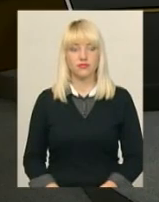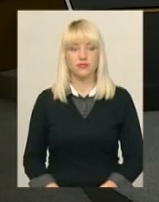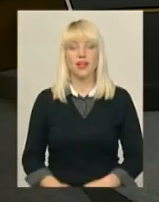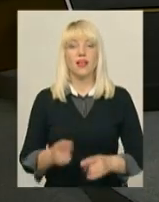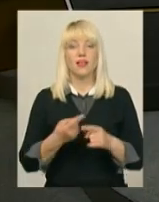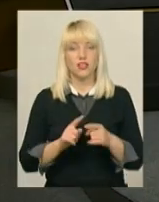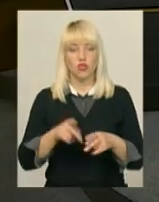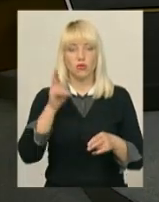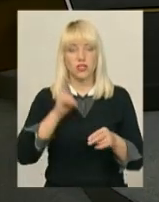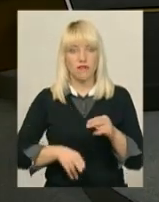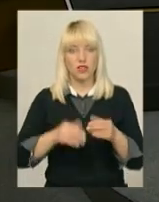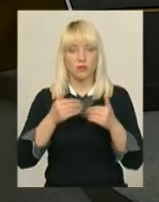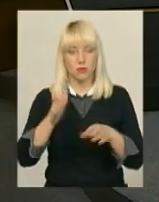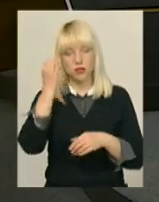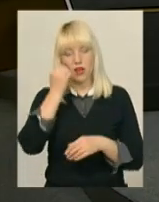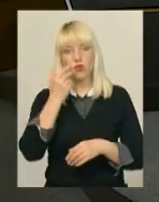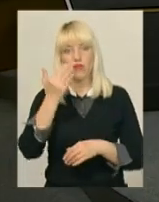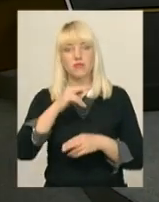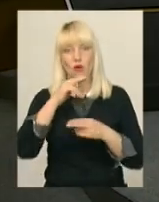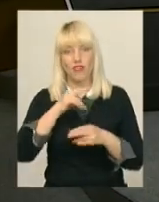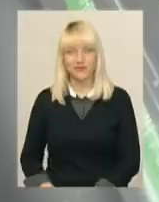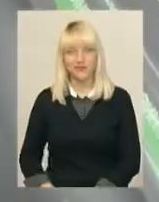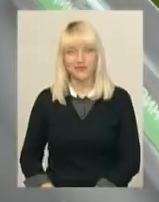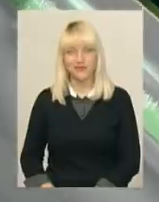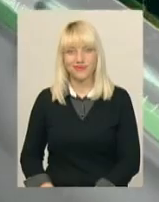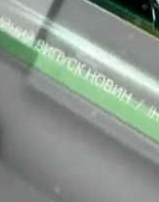На цьому ми завершуємо випуск. Дякуємо вам за увагу.